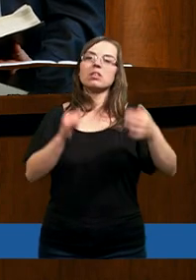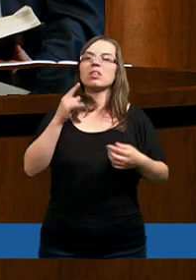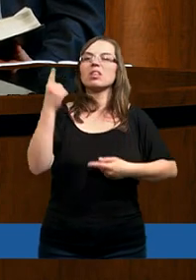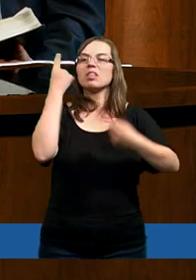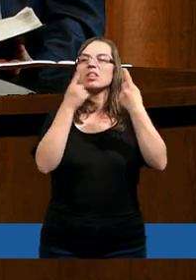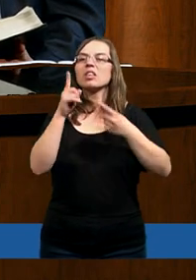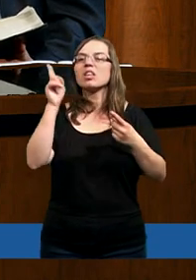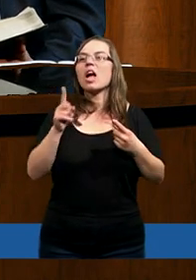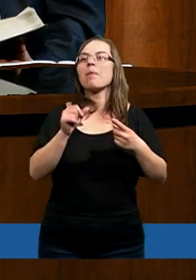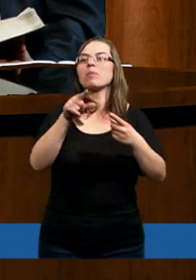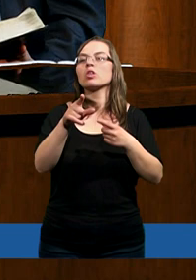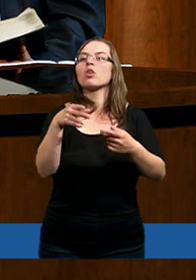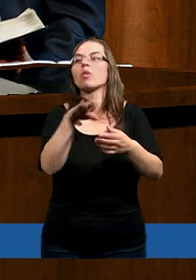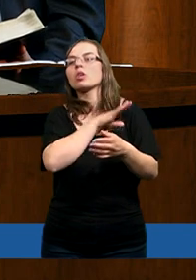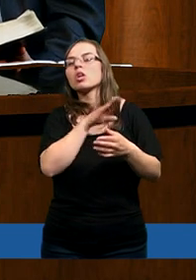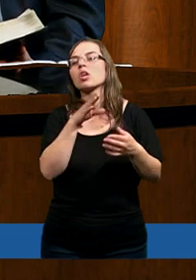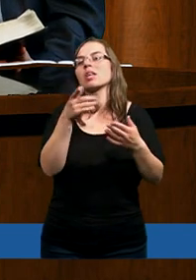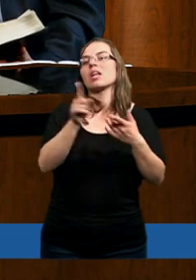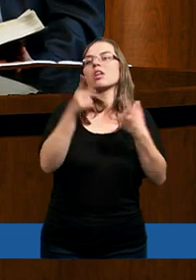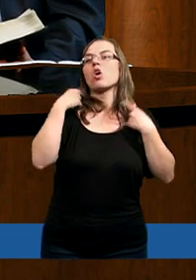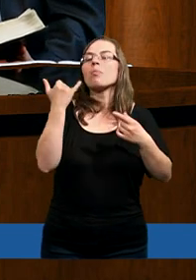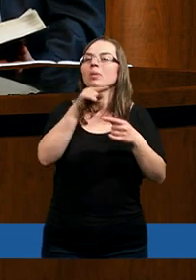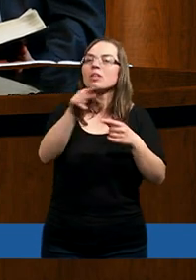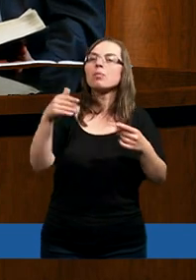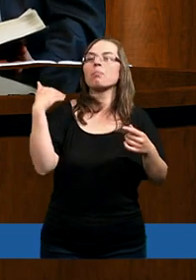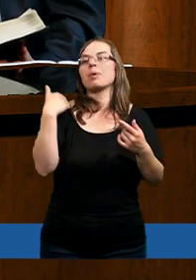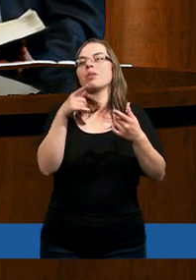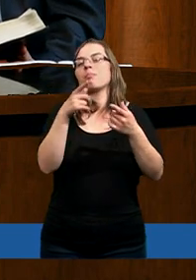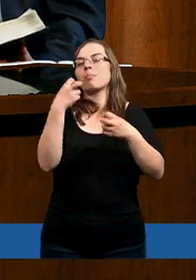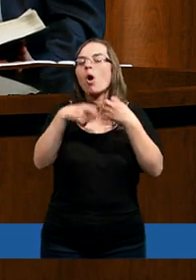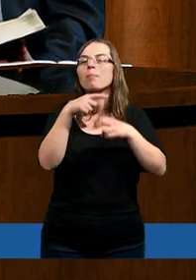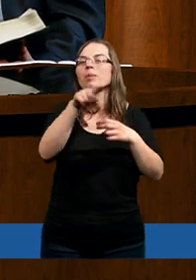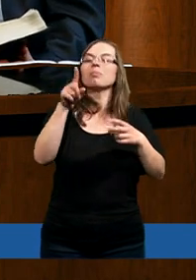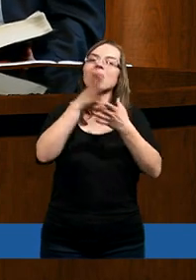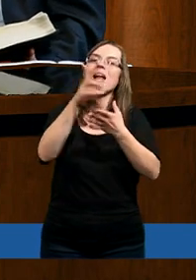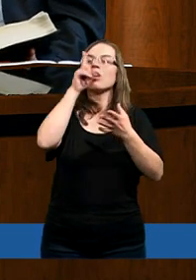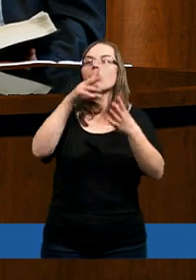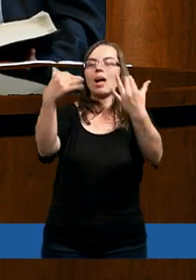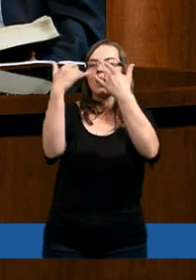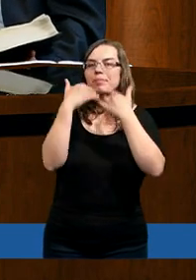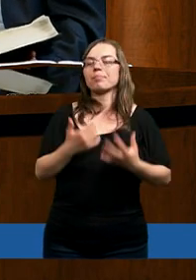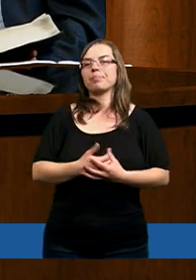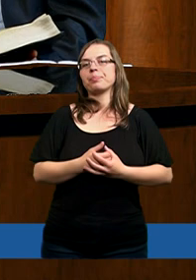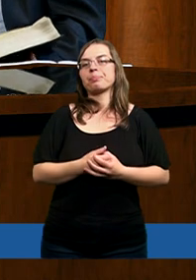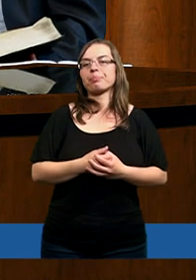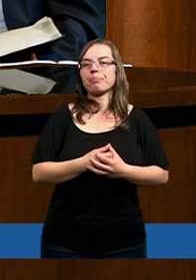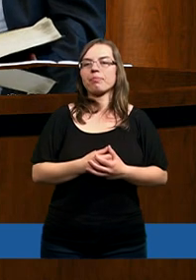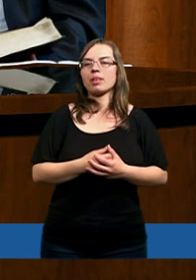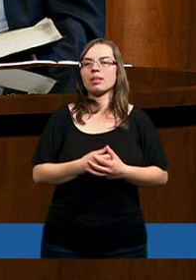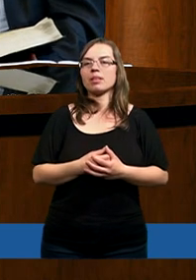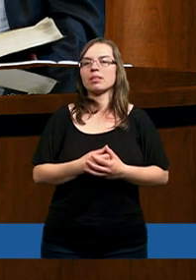No, czytamy, że Bileam też później zginął od miecza. Tak, zginął, bo były ku temu powody.